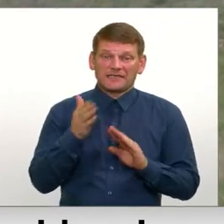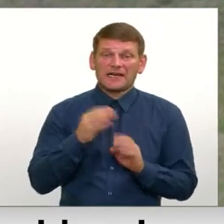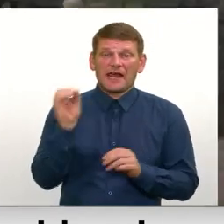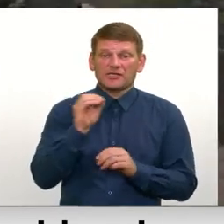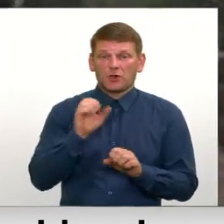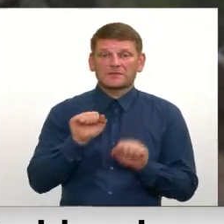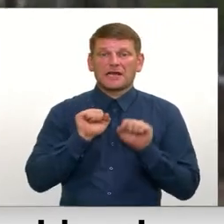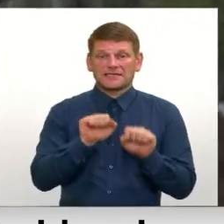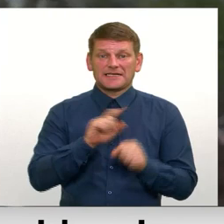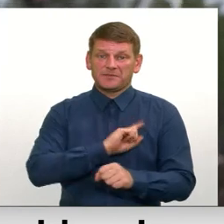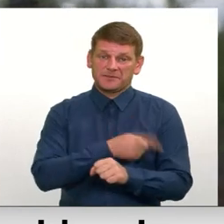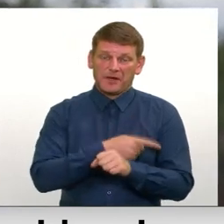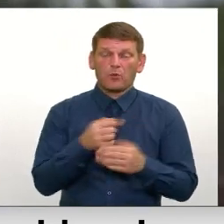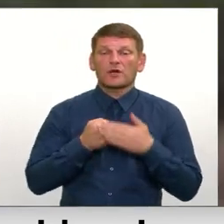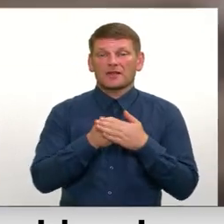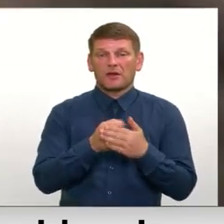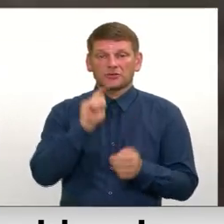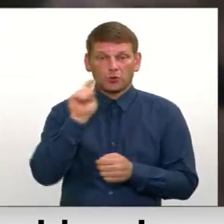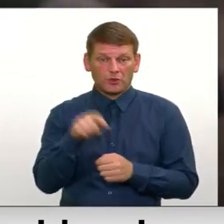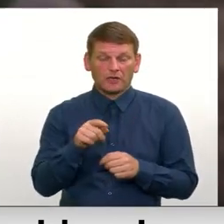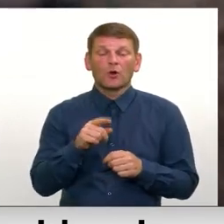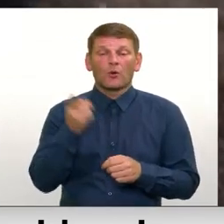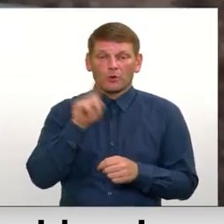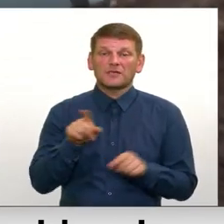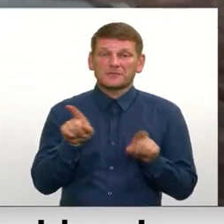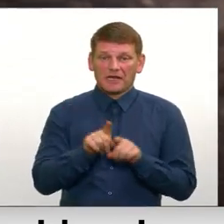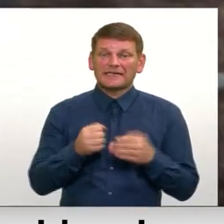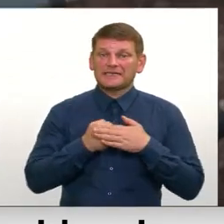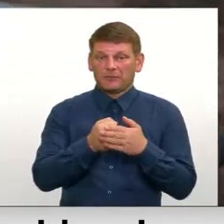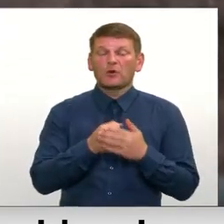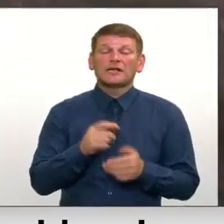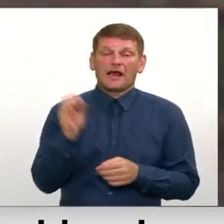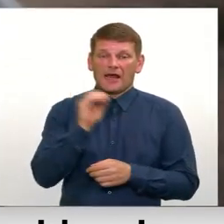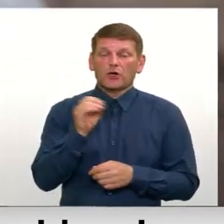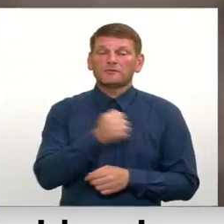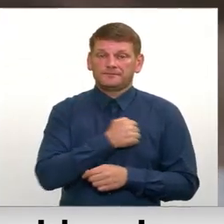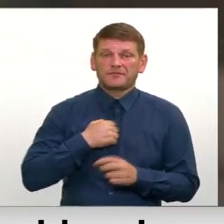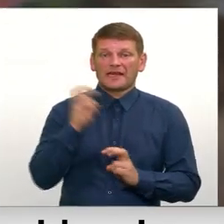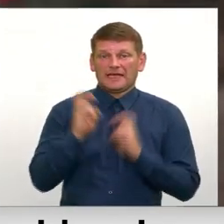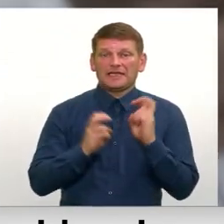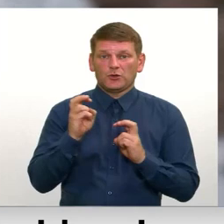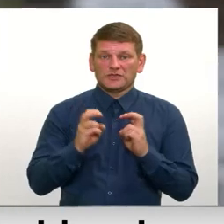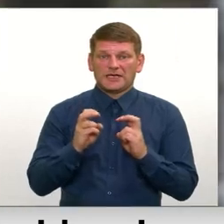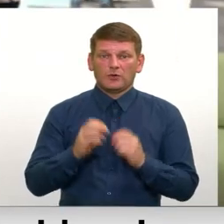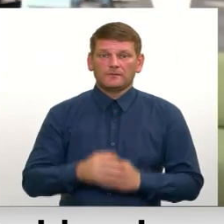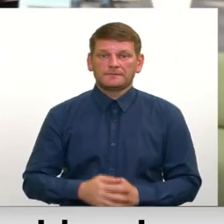aizsardzības spējas un atbalstu Ukrānai un, protams, arī stimulēs Eiropas militāroja industriju. Paklausīsimies.